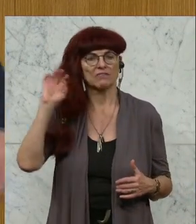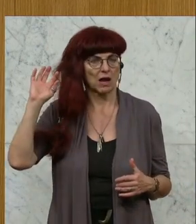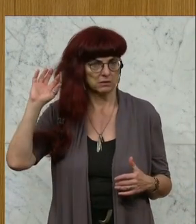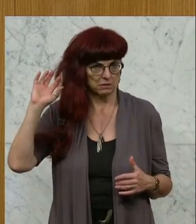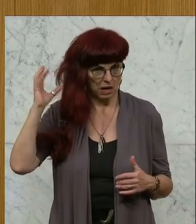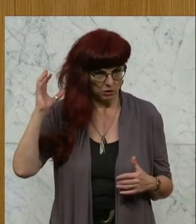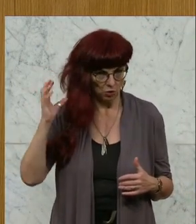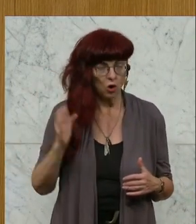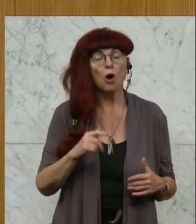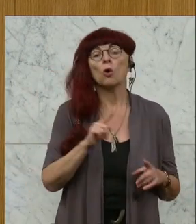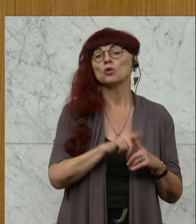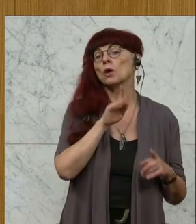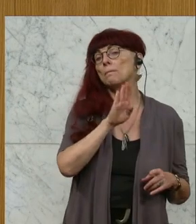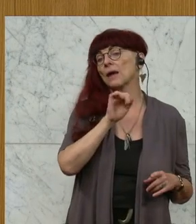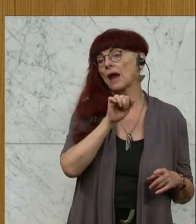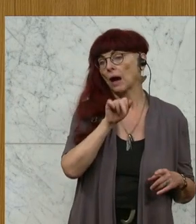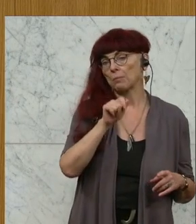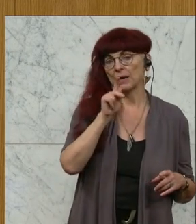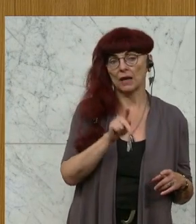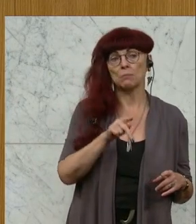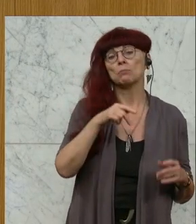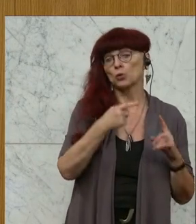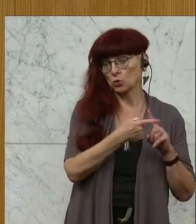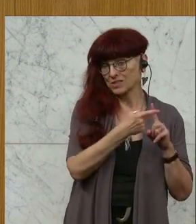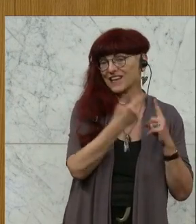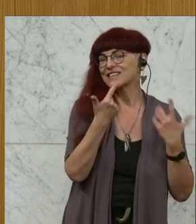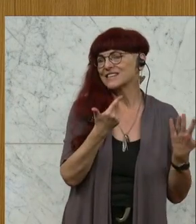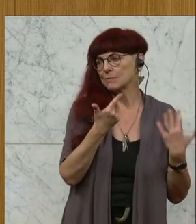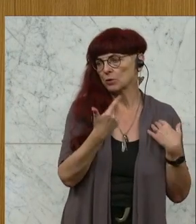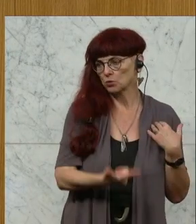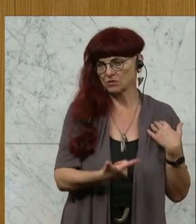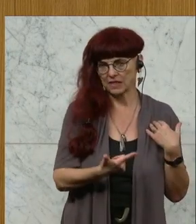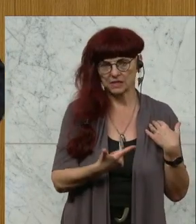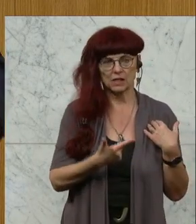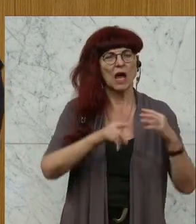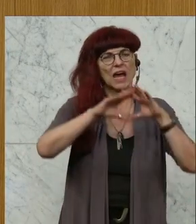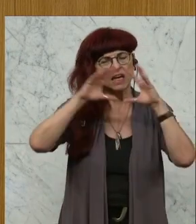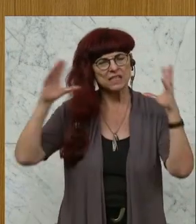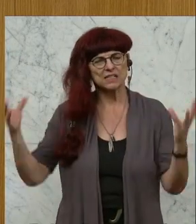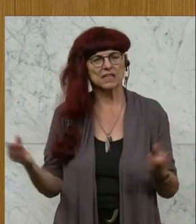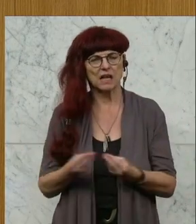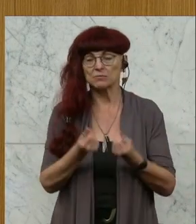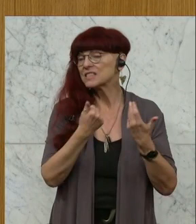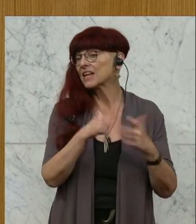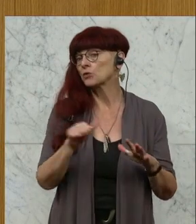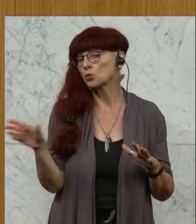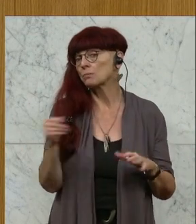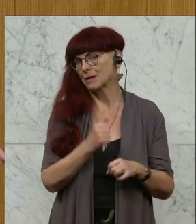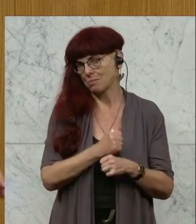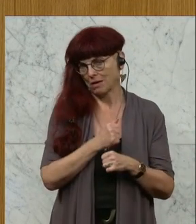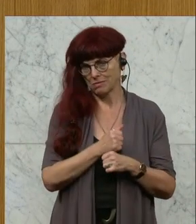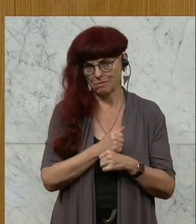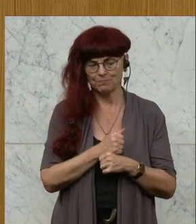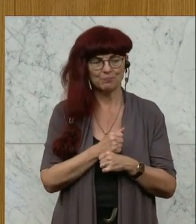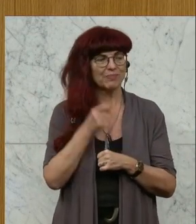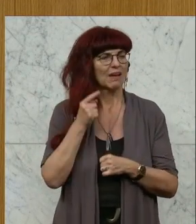27 Veranstalter, die insgesamt rund um 600 Mitarbeiter beschäftigen. Dieser